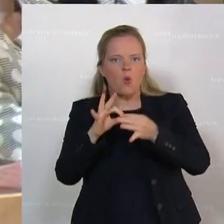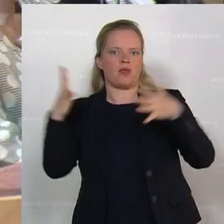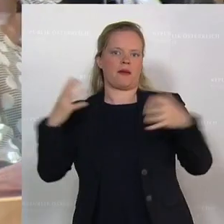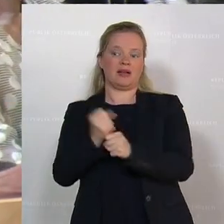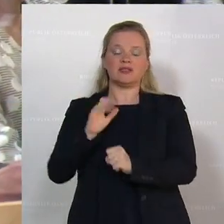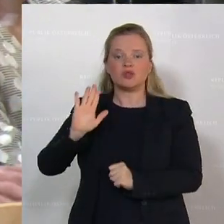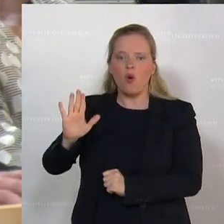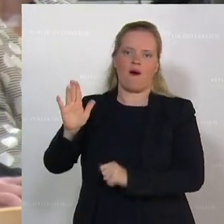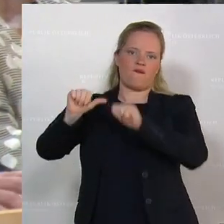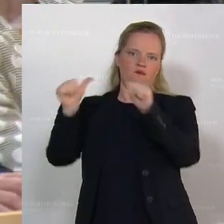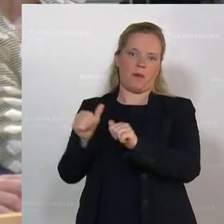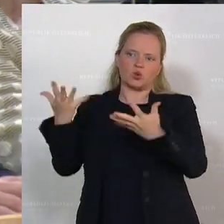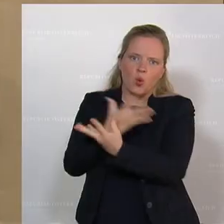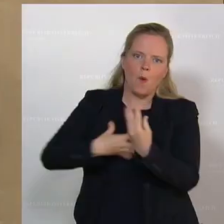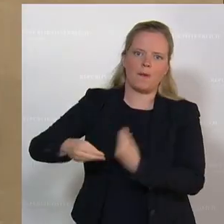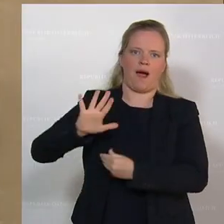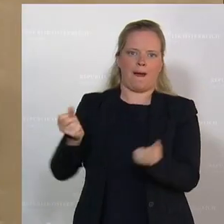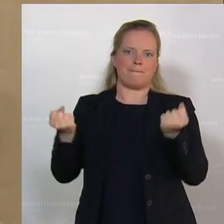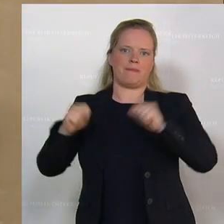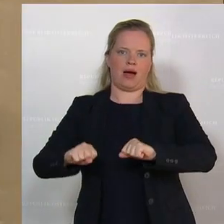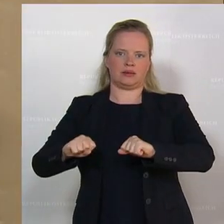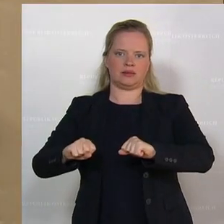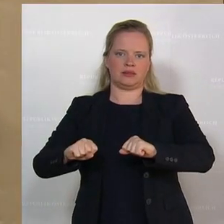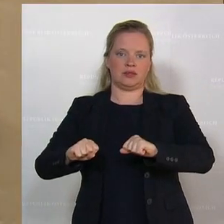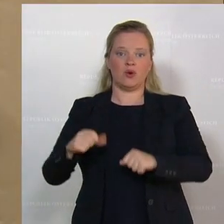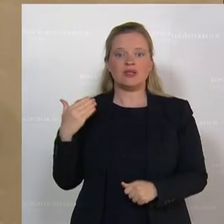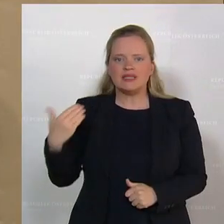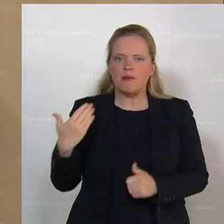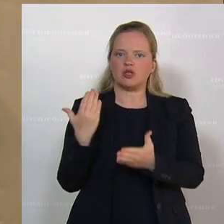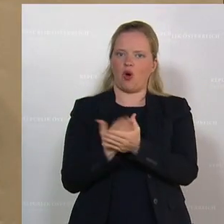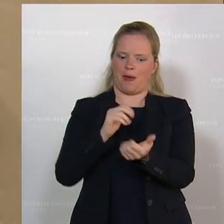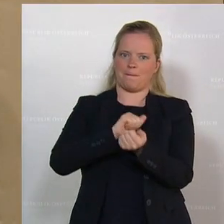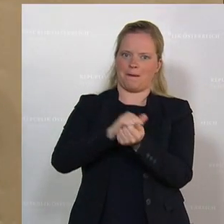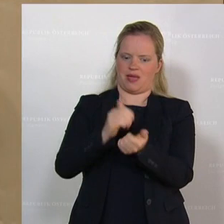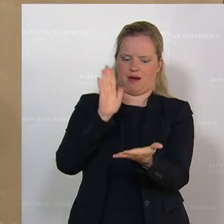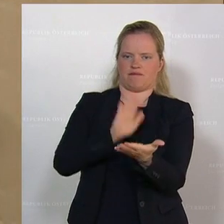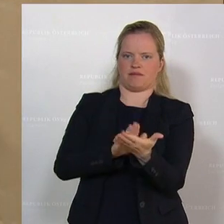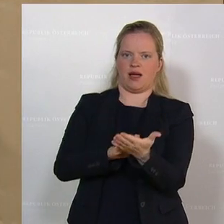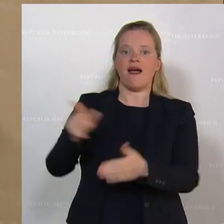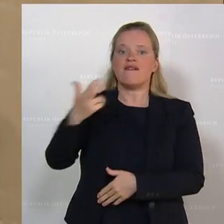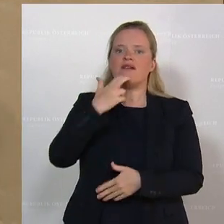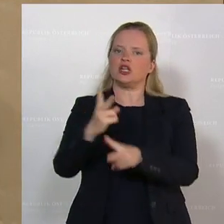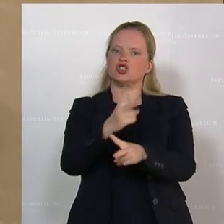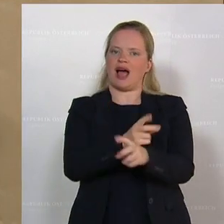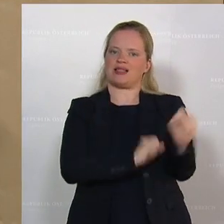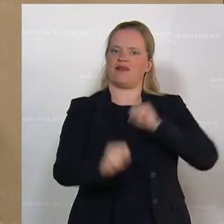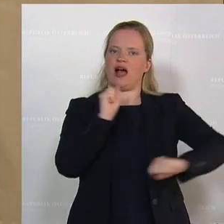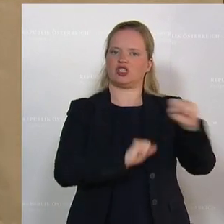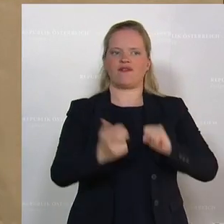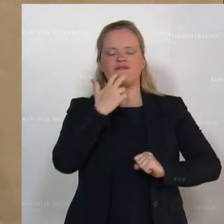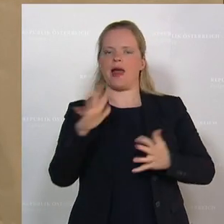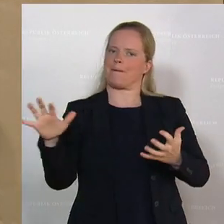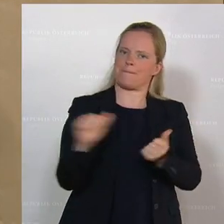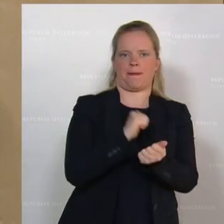Weise, wie Sie mit Ihrer Macht umgehen. Und Sie haben sogar vorgelegt, ein Papier, dass Sie die Staatsanwaltschaft zerschlagen wollen und unter